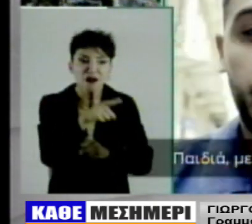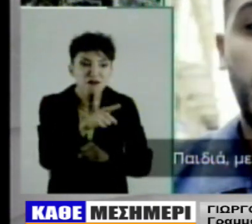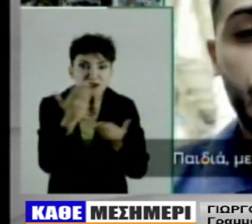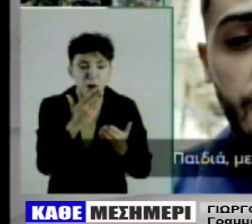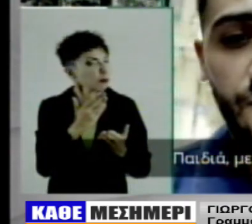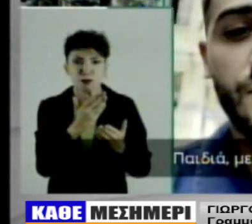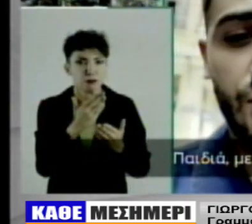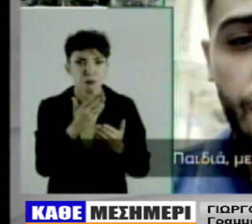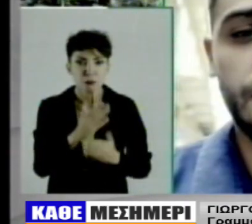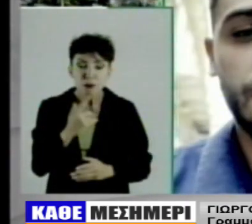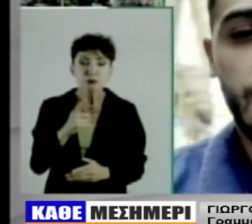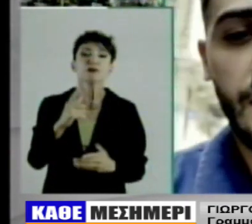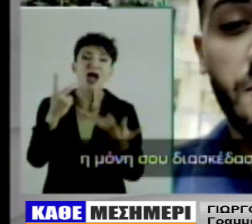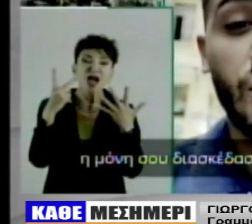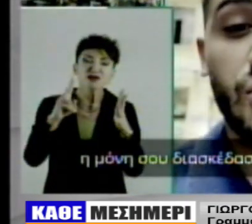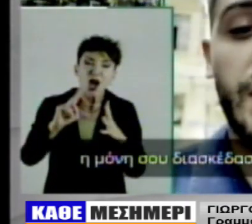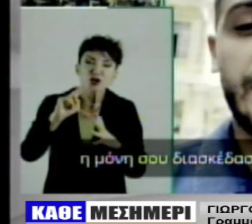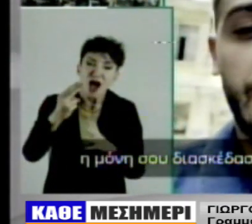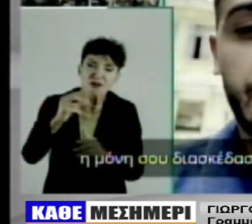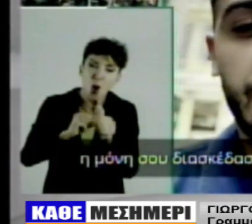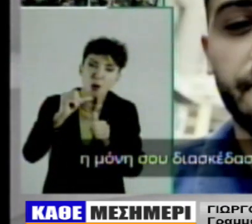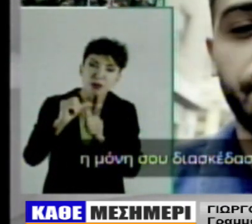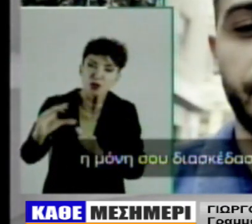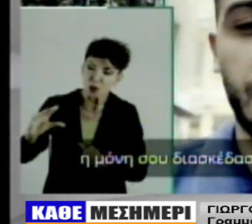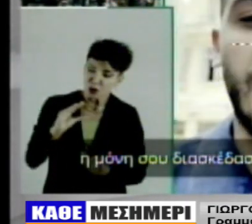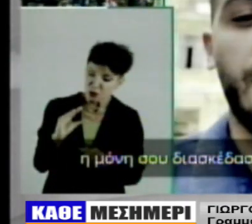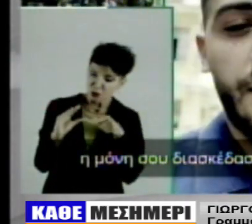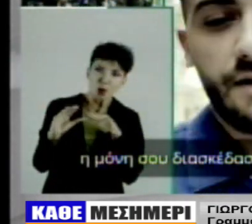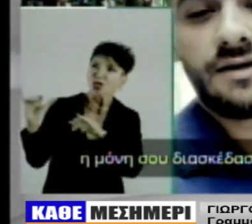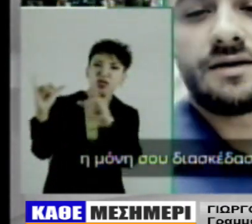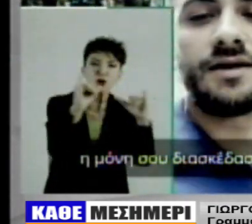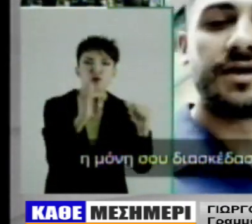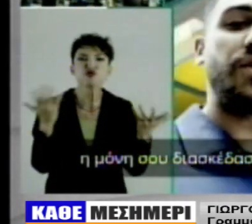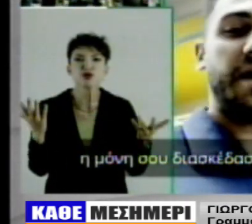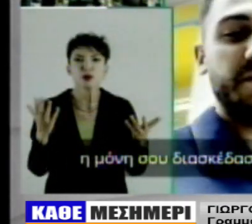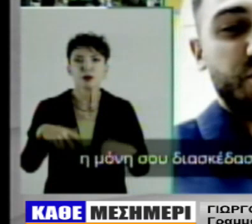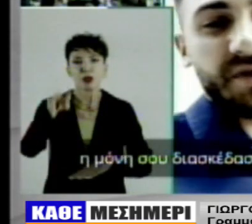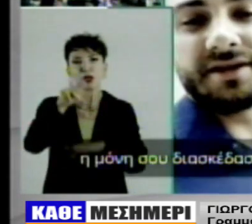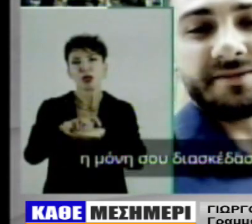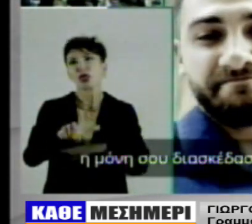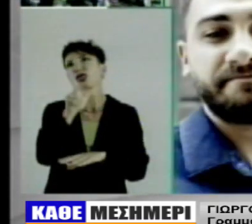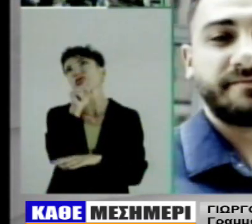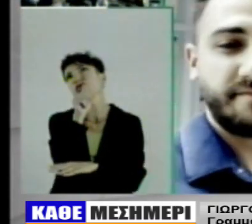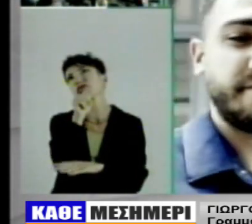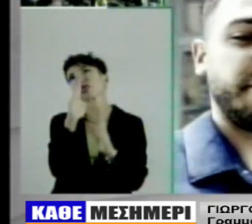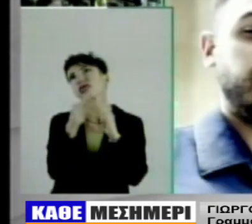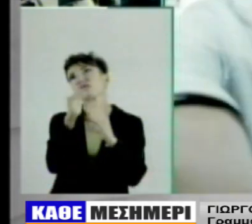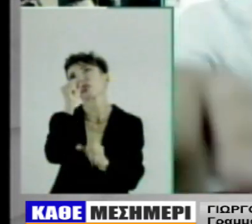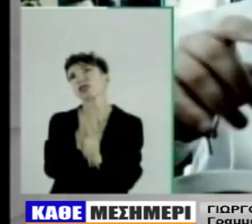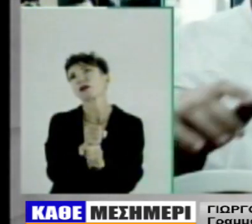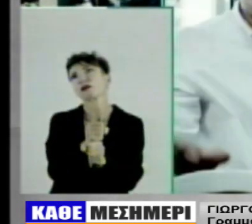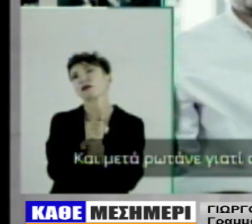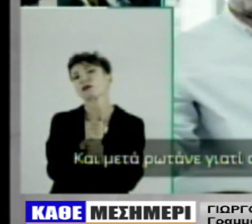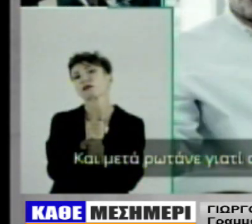βάλει στην ατζέντα των ευρωεκλογών. Άρα αυτή η ατζέντα είναι και το διακύβευμα εκεί καταλήγουμε των ευρωεκλογών,